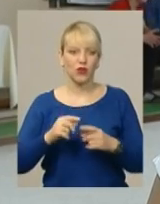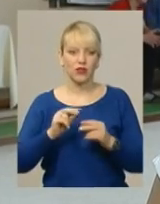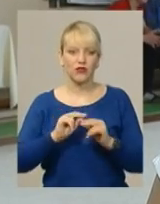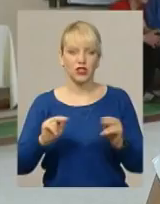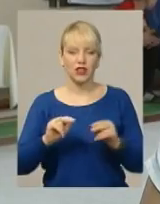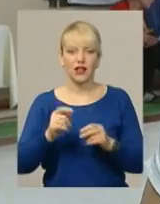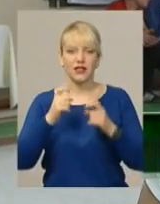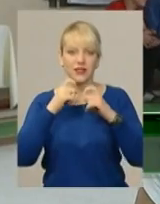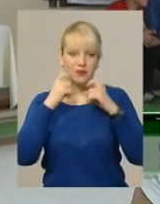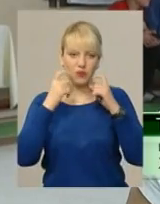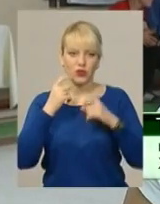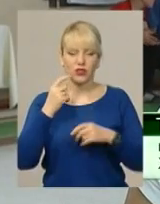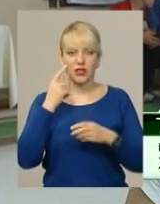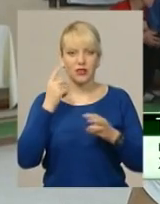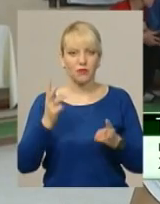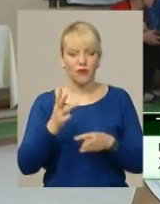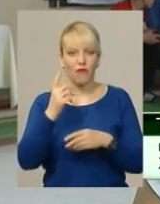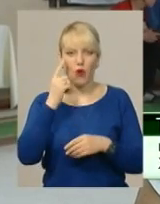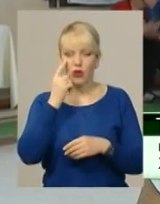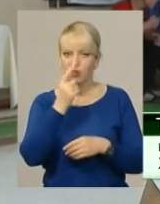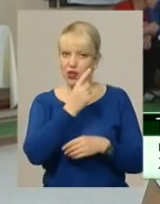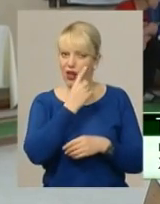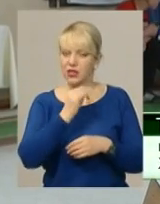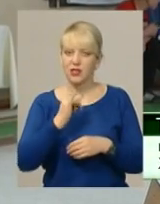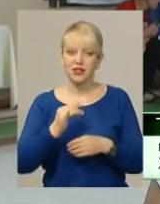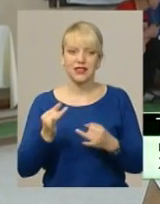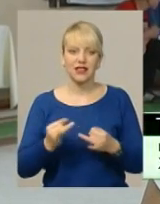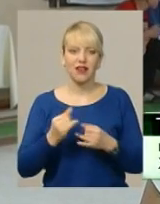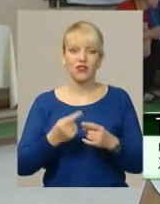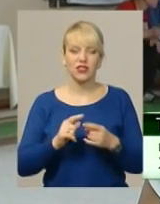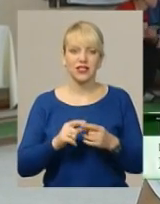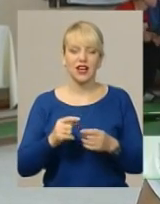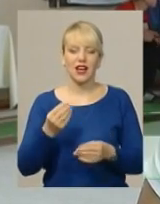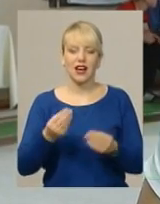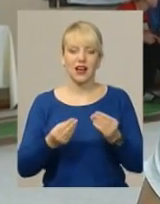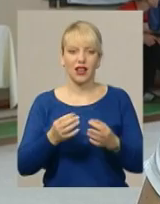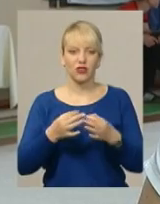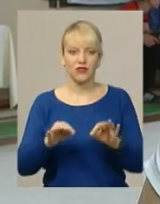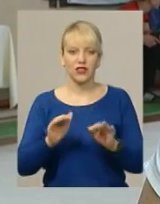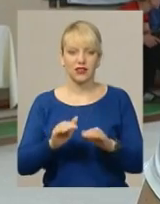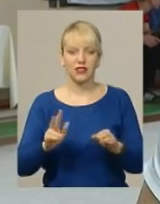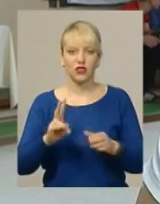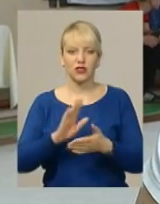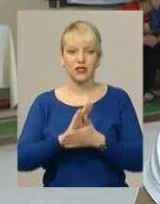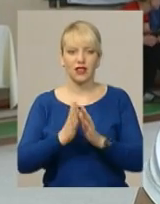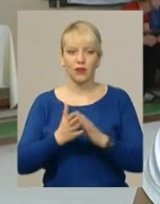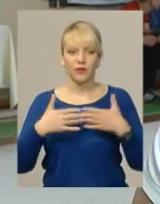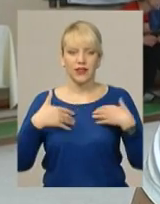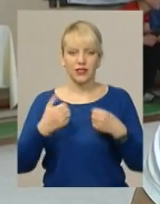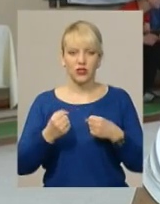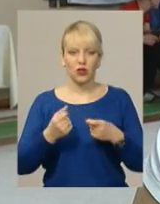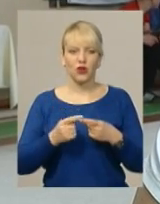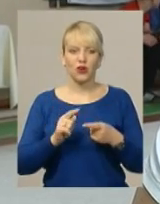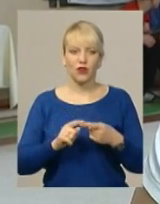на обличчях, іскри в очах. А також саме цікаве, що ця гра дозволяє навіть дітям, які за станом здоров'я відносить до спецгрупи,